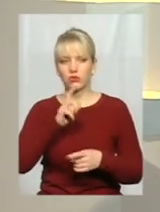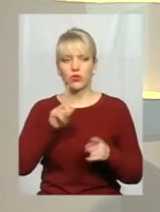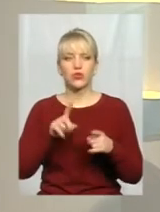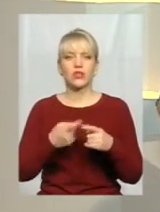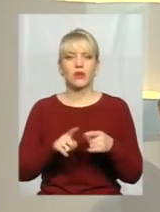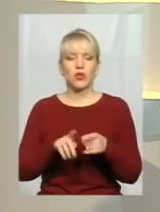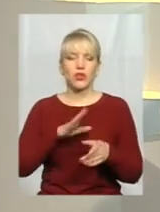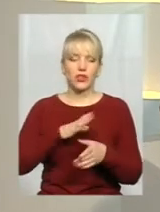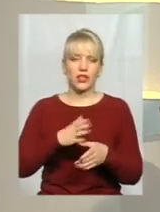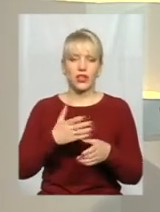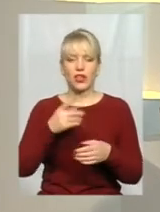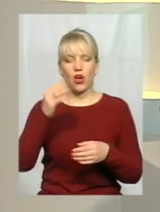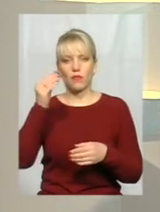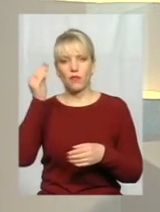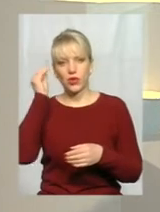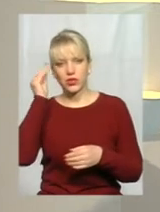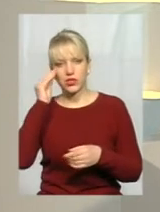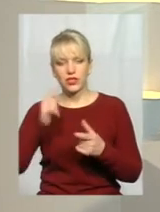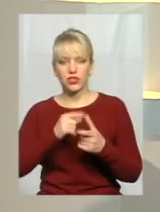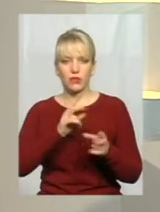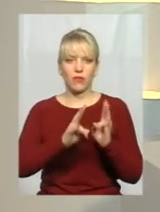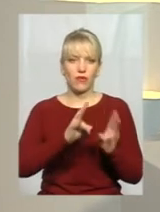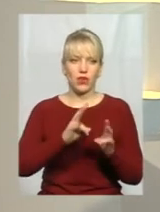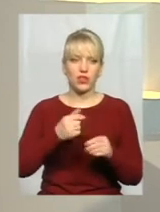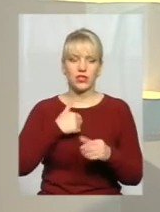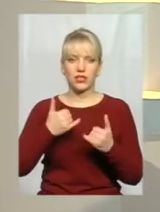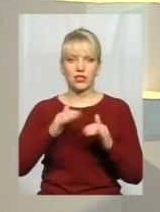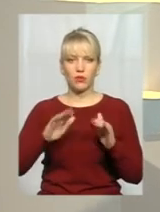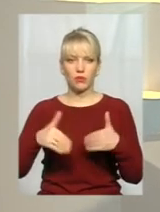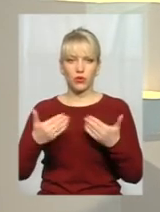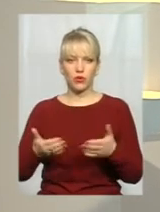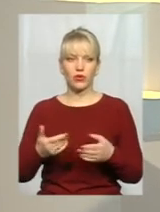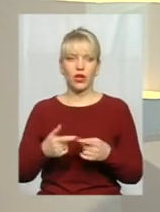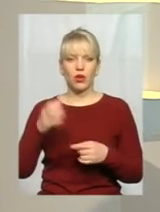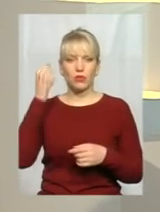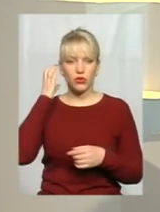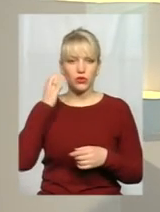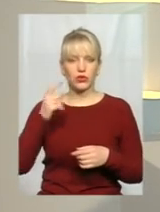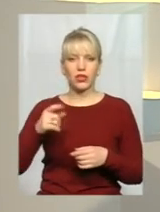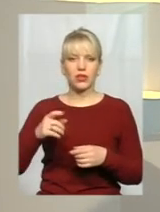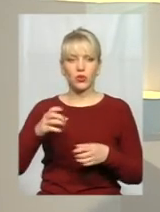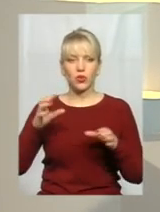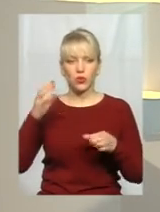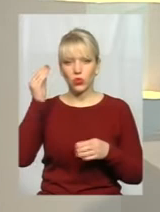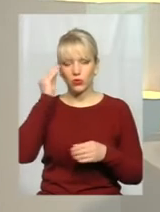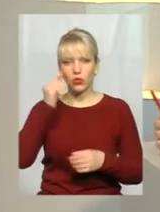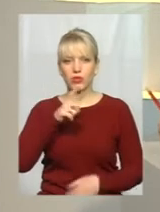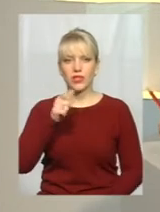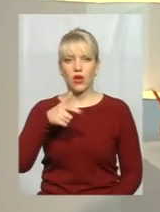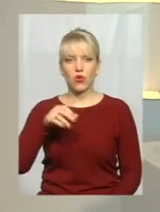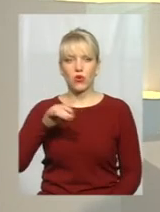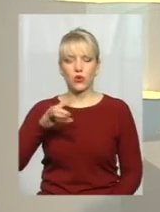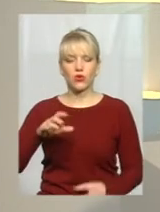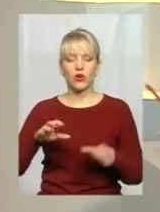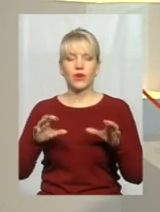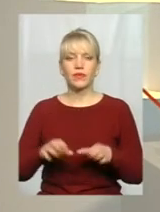була громадська позиція чи провокація насправді. Зараз я пропоную послухати, ми після сесії спитали думку голови обласної ради Михайла Загороднього, що сказав